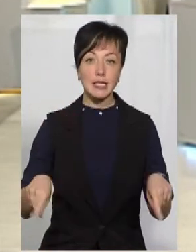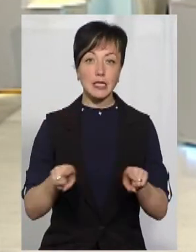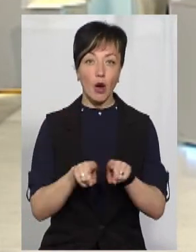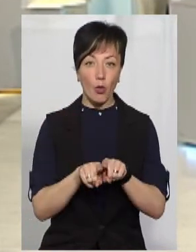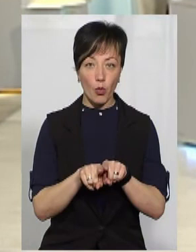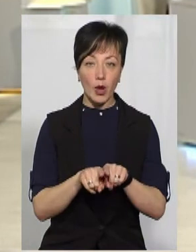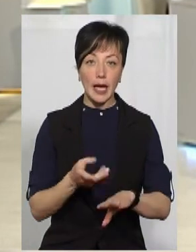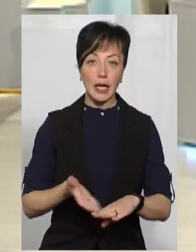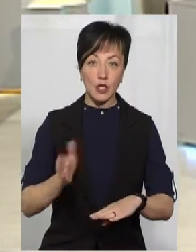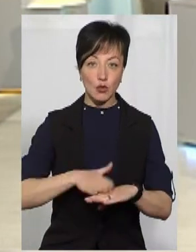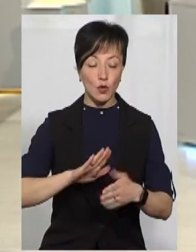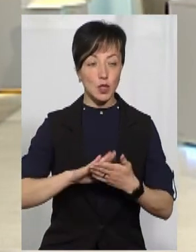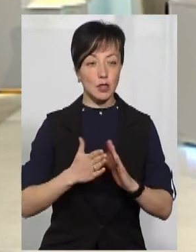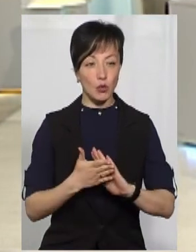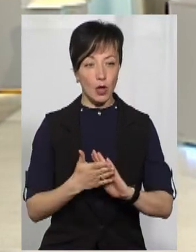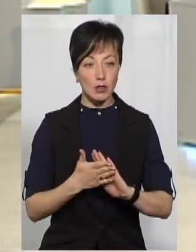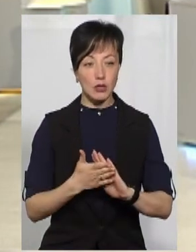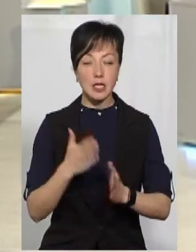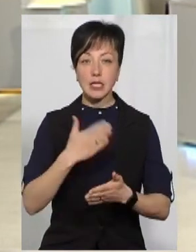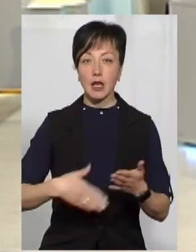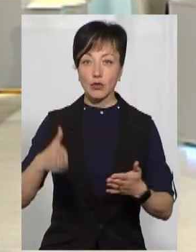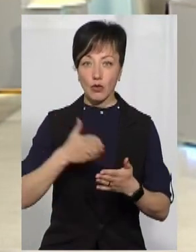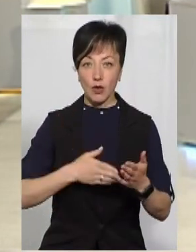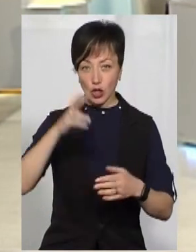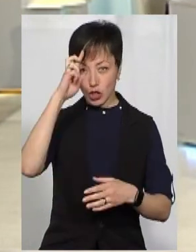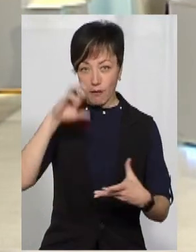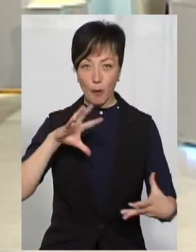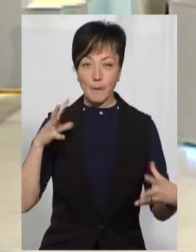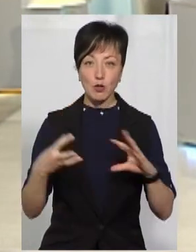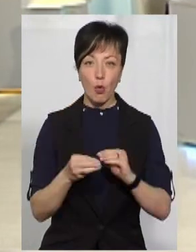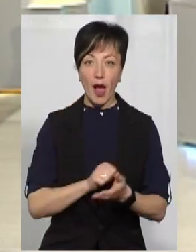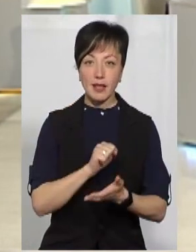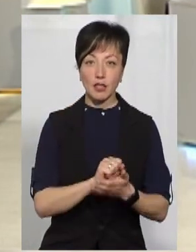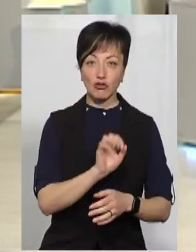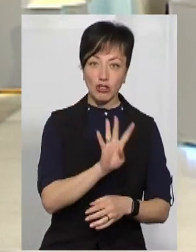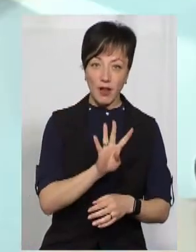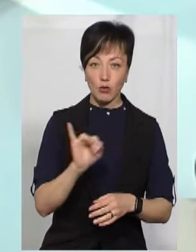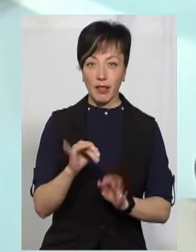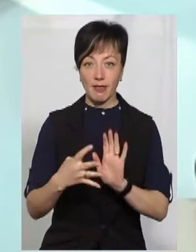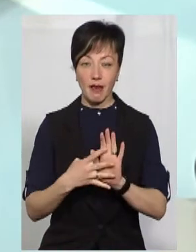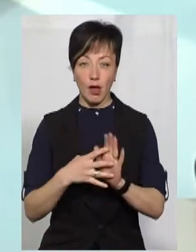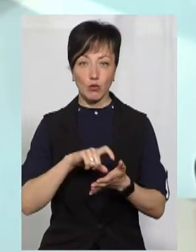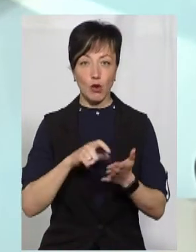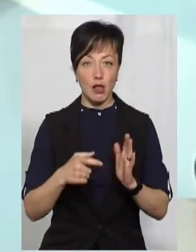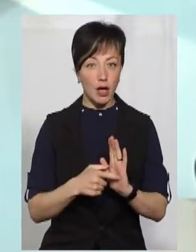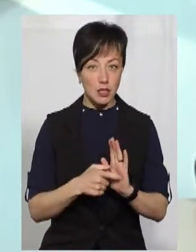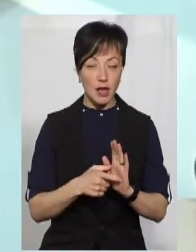кризовою ситуацією, скасовано державну підсумкову атестацію у 4-му і 9-му класі.